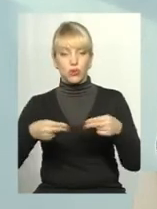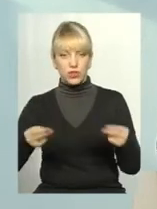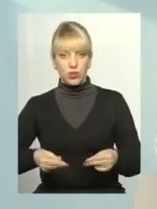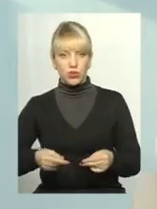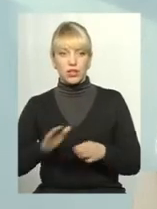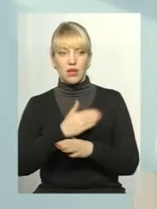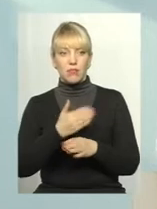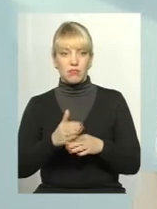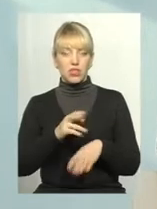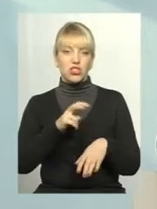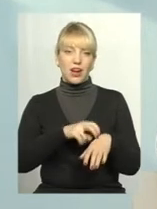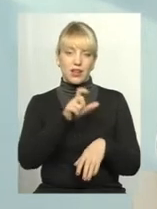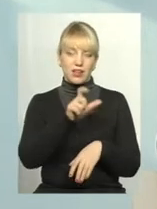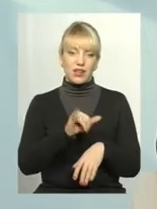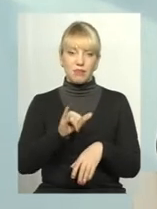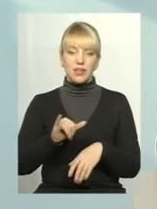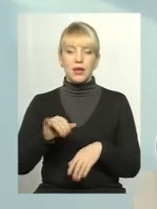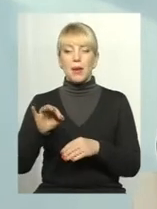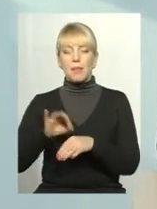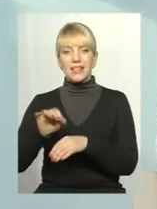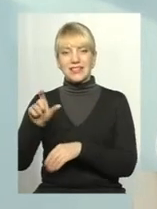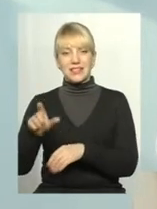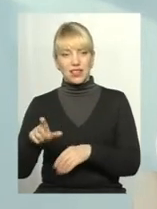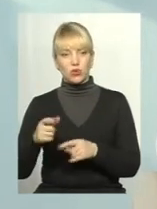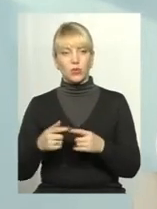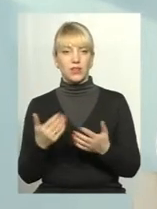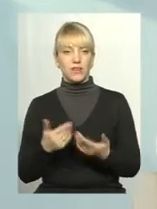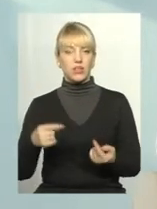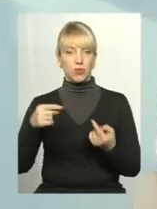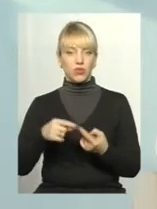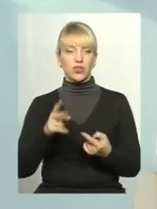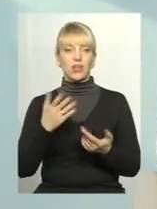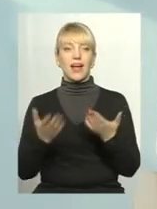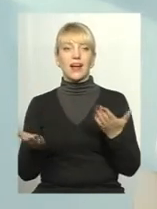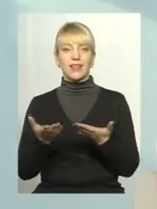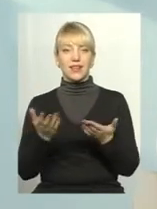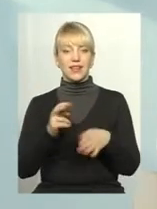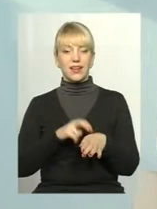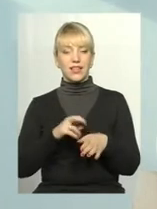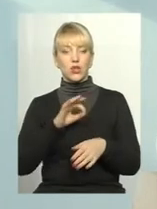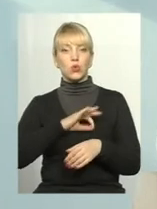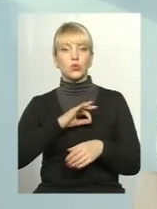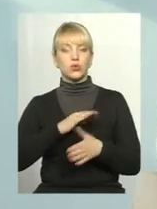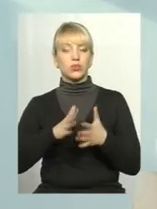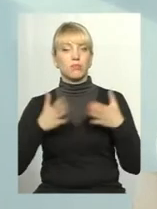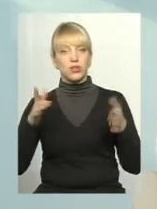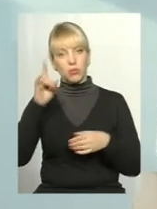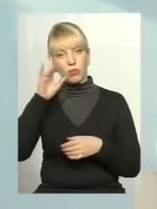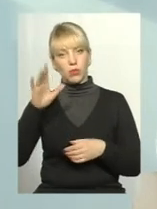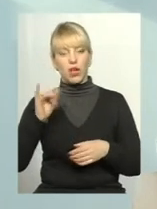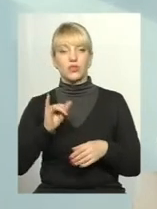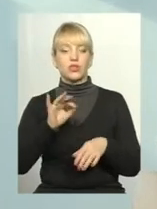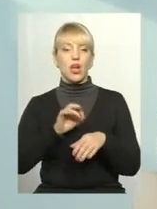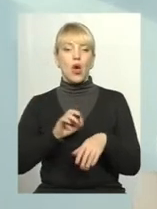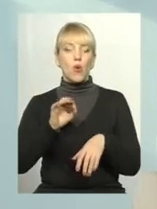лікарем і пацієнтом. Відповідно, який лікар користується більшою популярністю в пацієнтів і